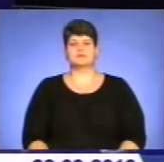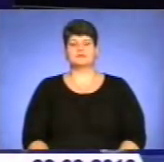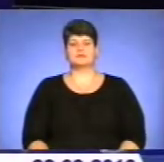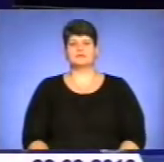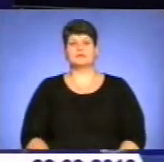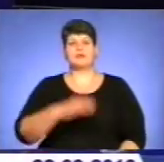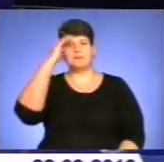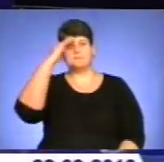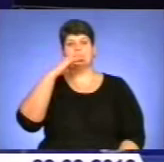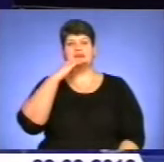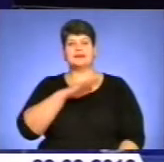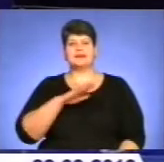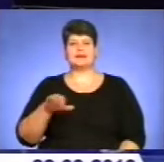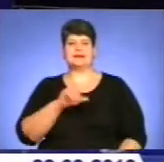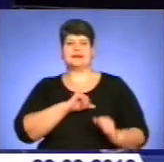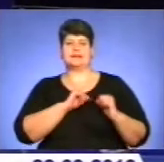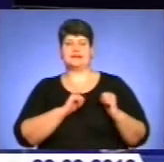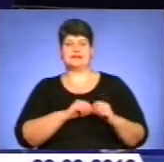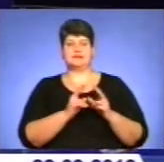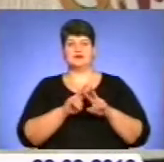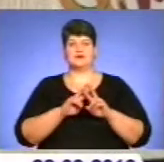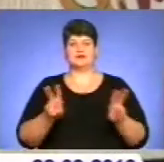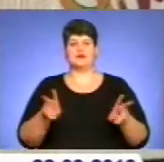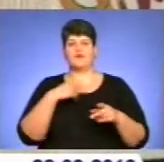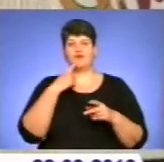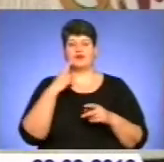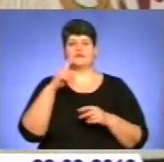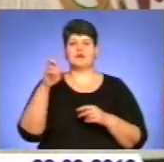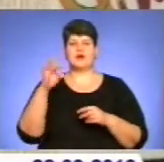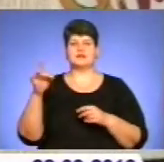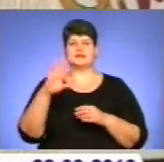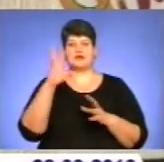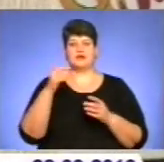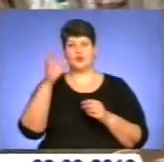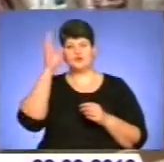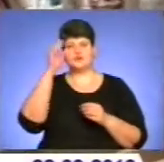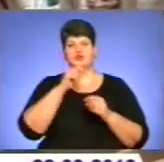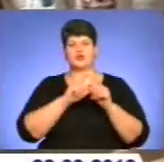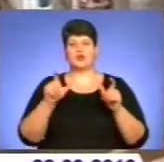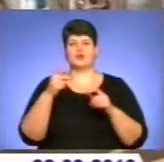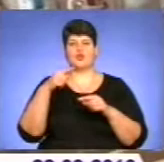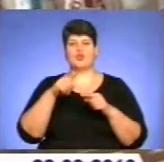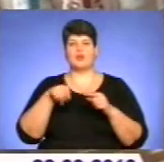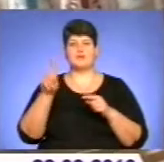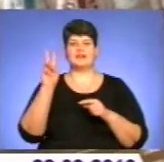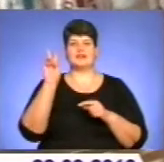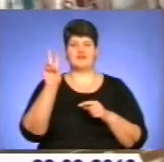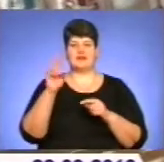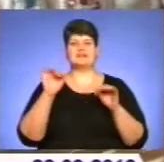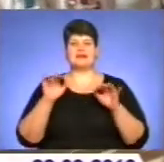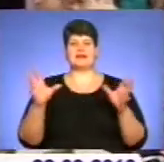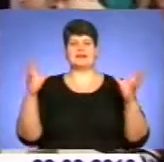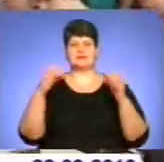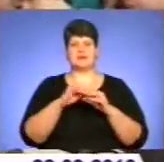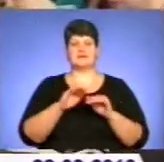Батьки і діти – серця одні. Переконані школярі з Баразкої загальноосвітньої школи номер два. Захід з такою назвою зібрав учнів